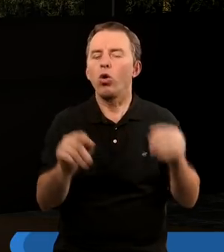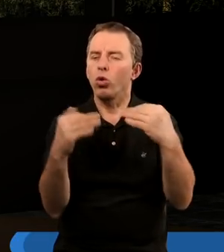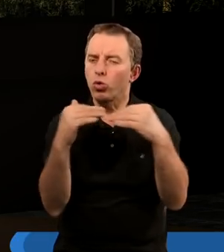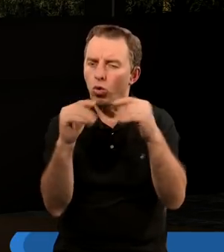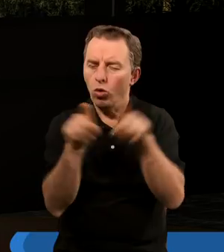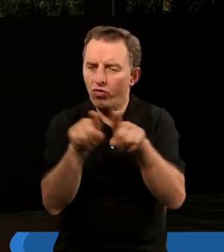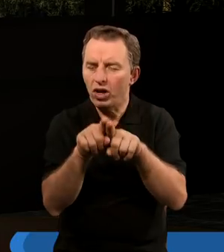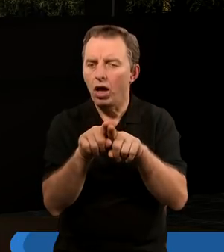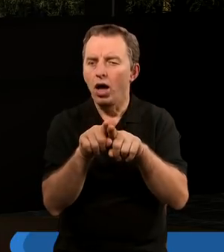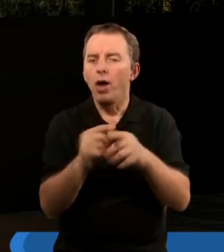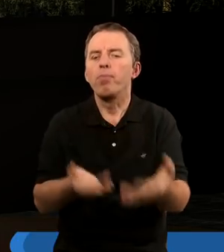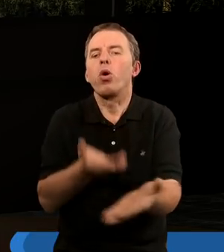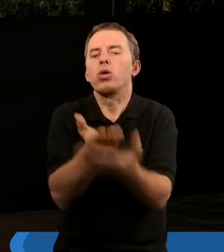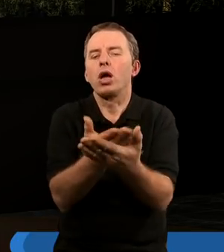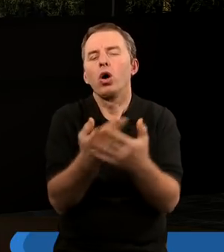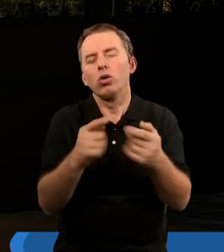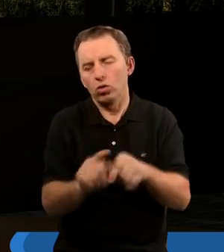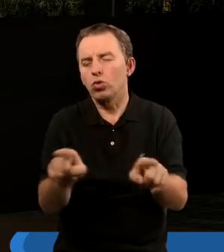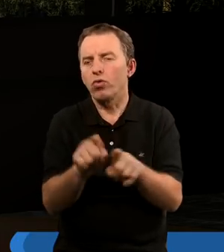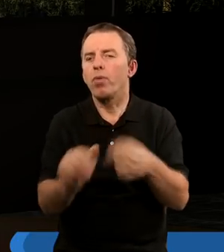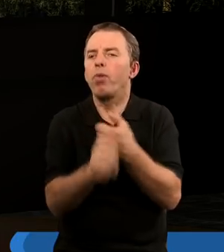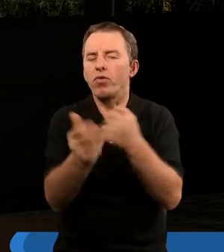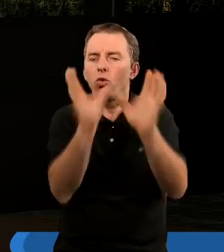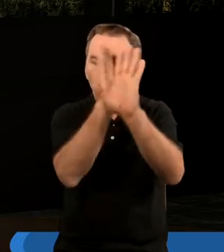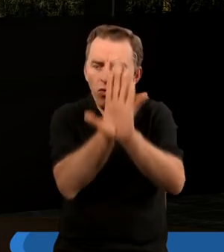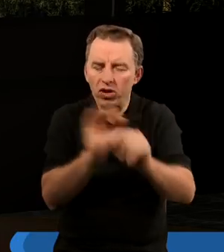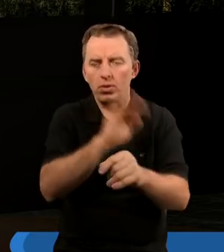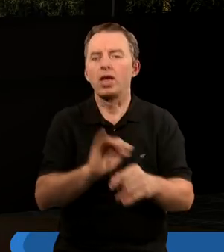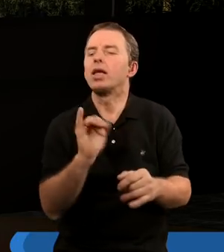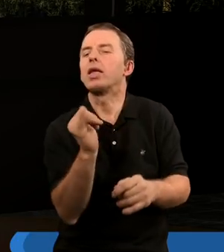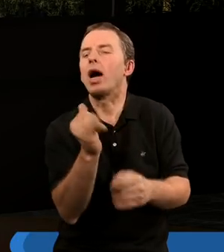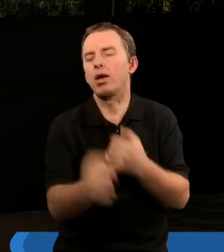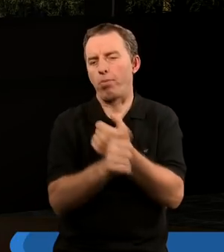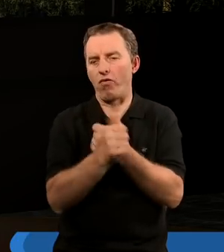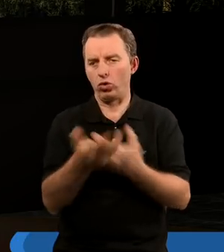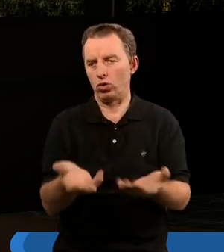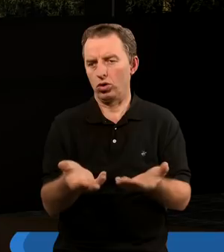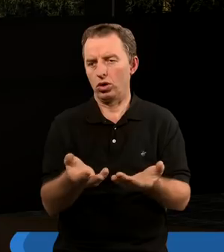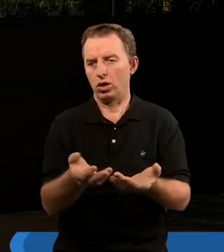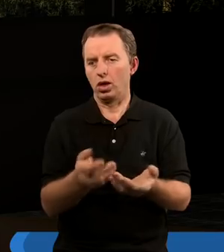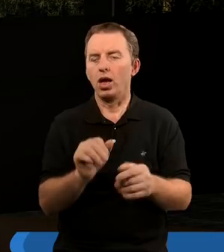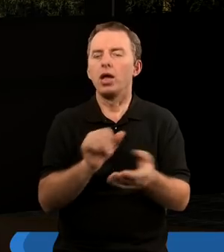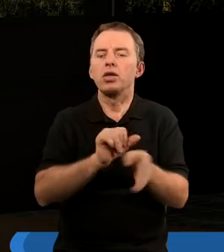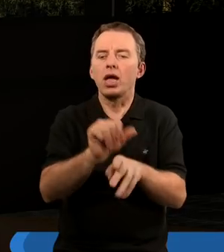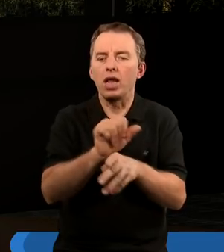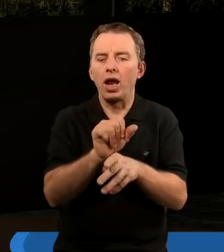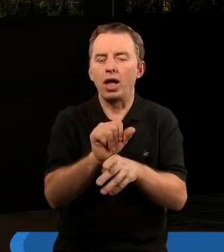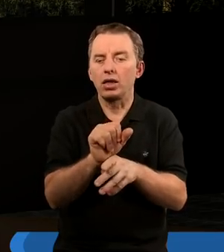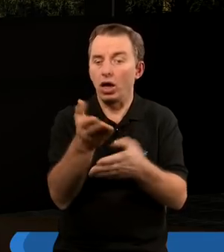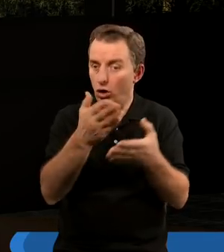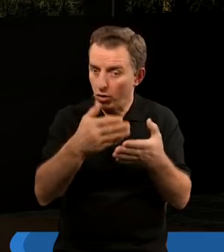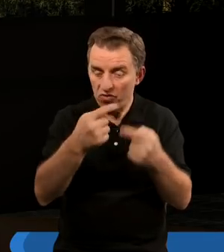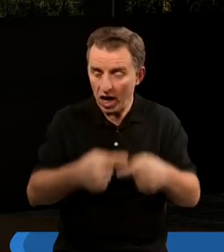podają konkretny powód uwielbienia Boga. Jaki? Na przykład tekst jedenasty z czwartego